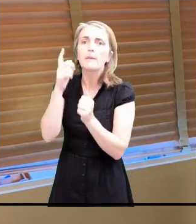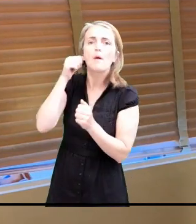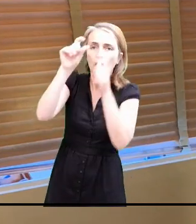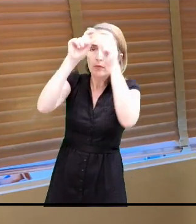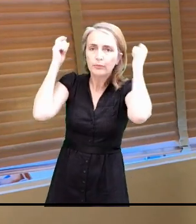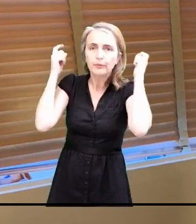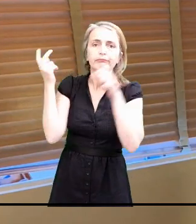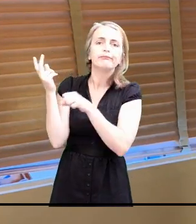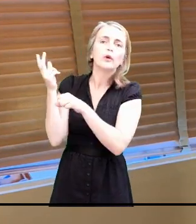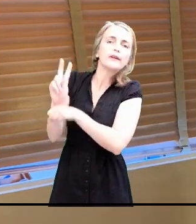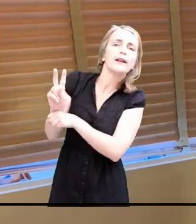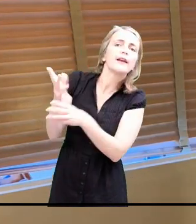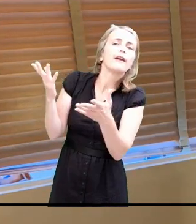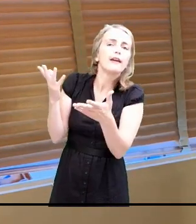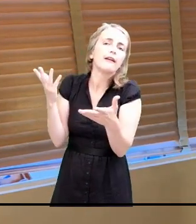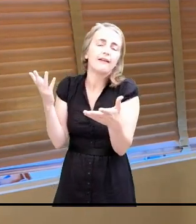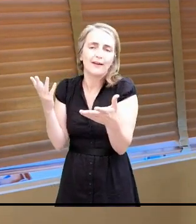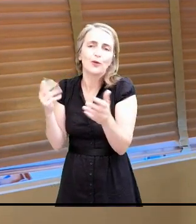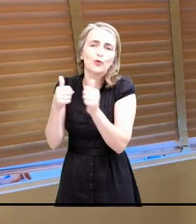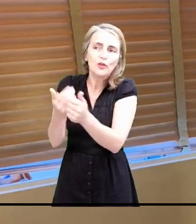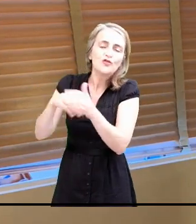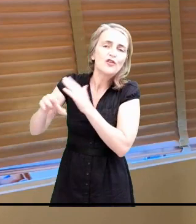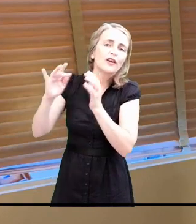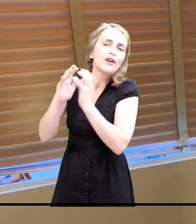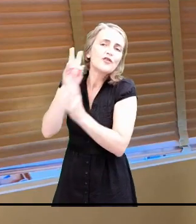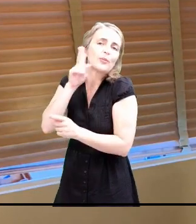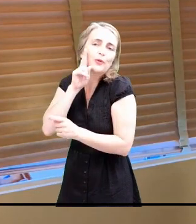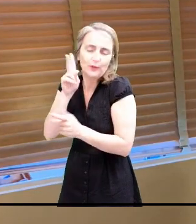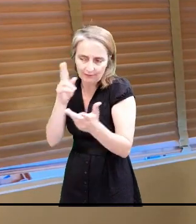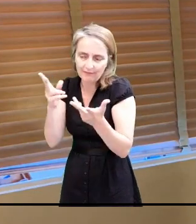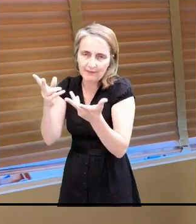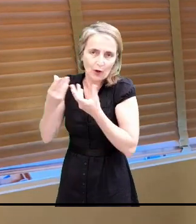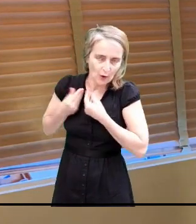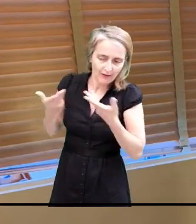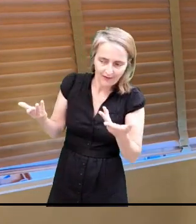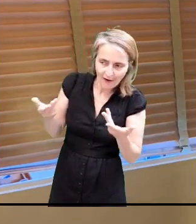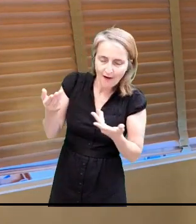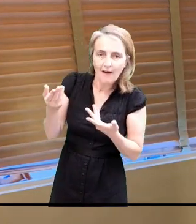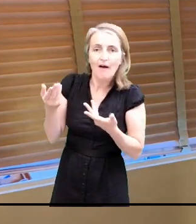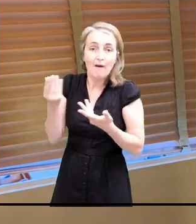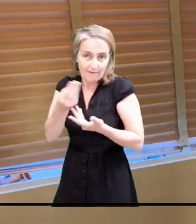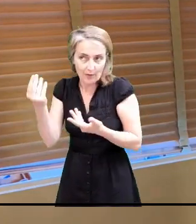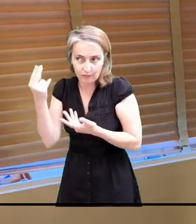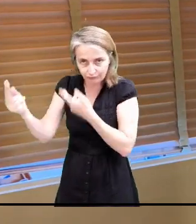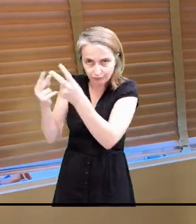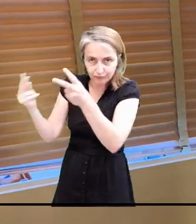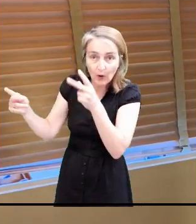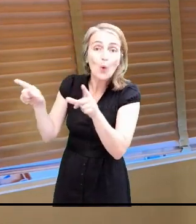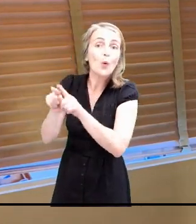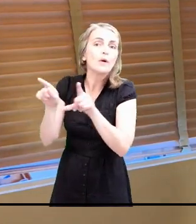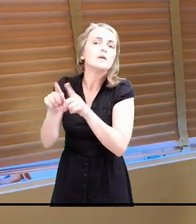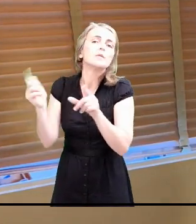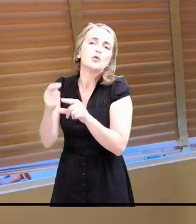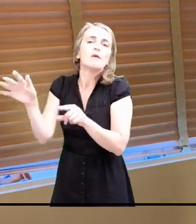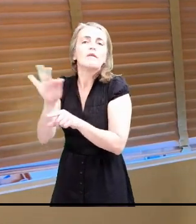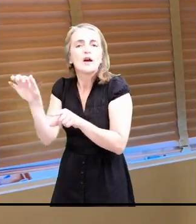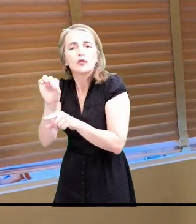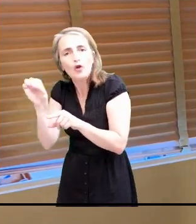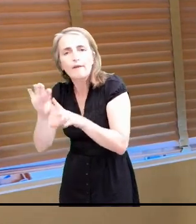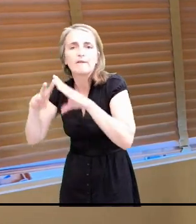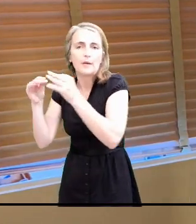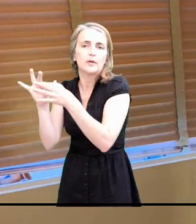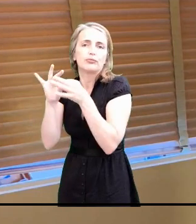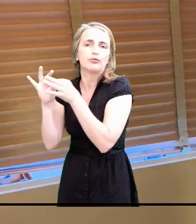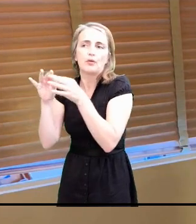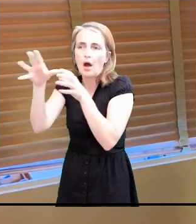enfants en crèche. Même chose, on respectera, bien sûr, les fratries. Et puis, on mettra en place, au fur et à mesure que les protocoles nous